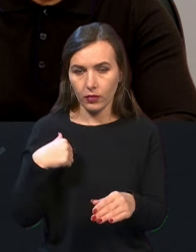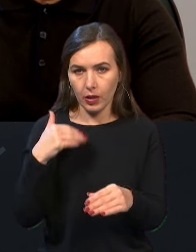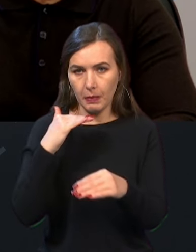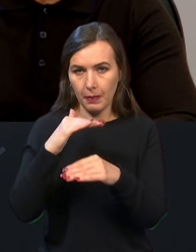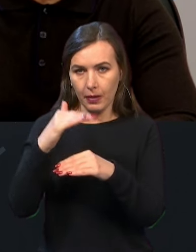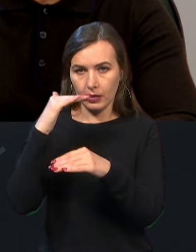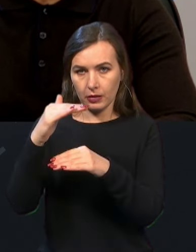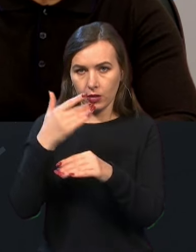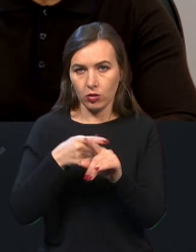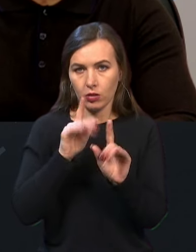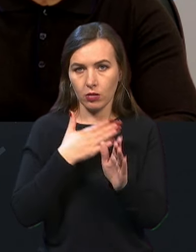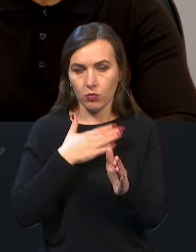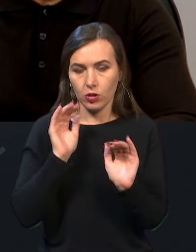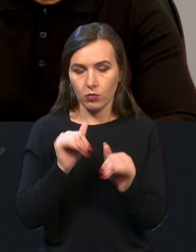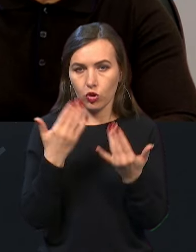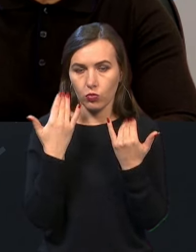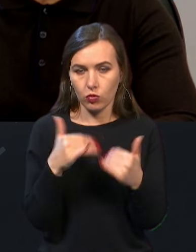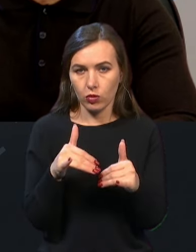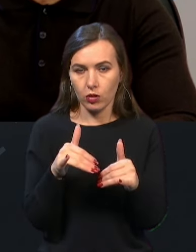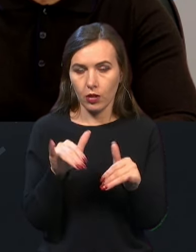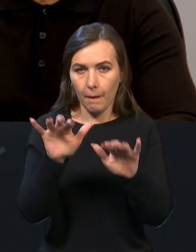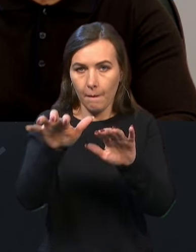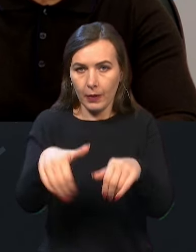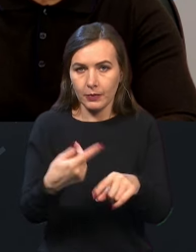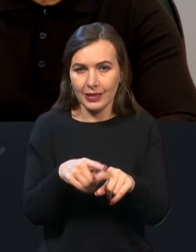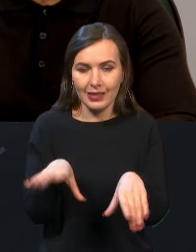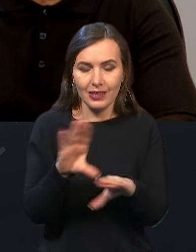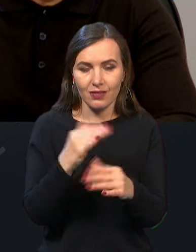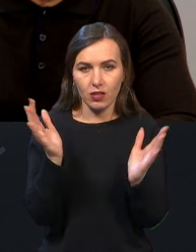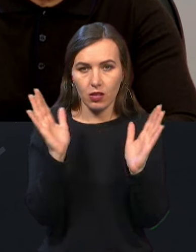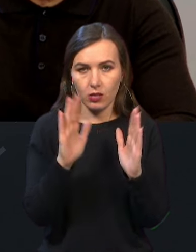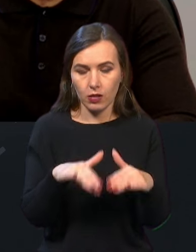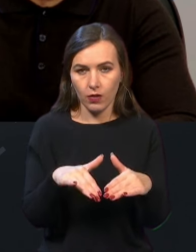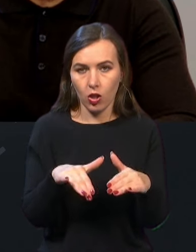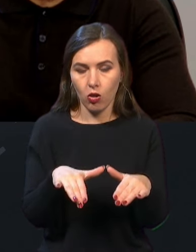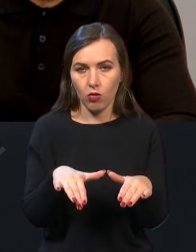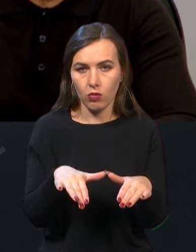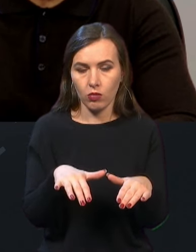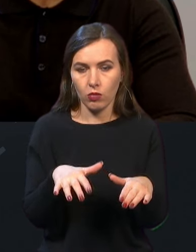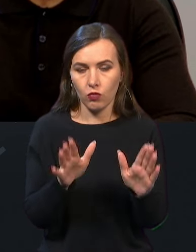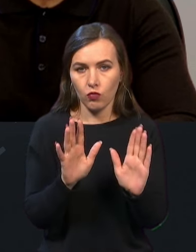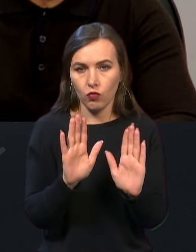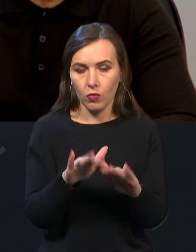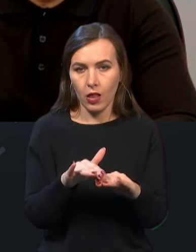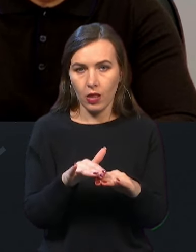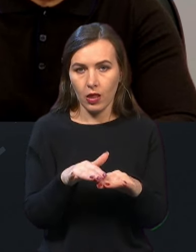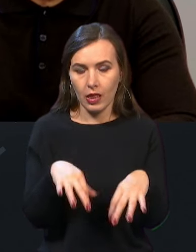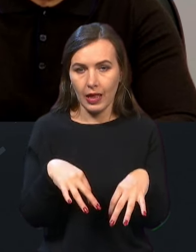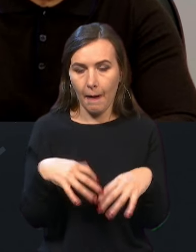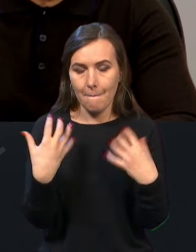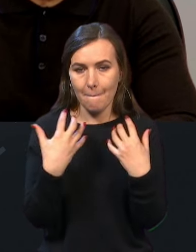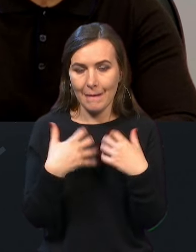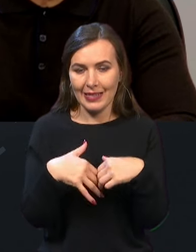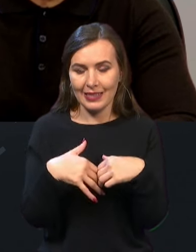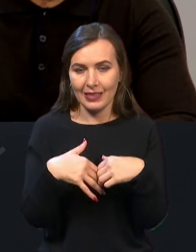І тоді ми зможемо вже прибирати всі завали, які упали на машинний зал, і